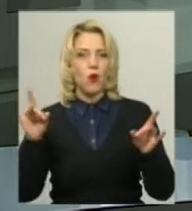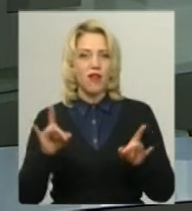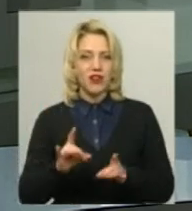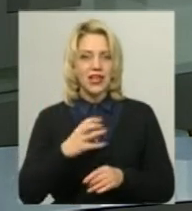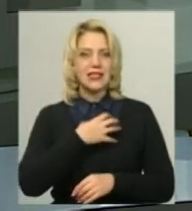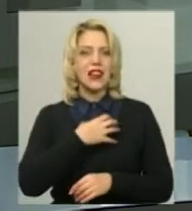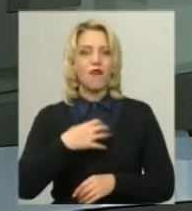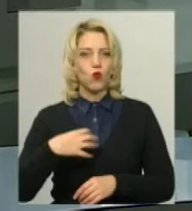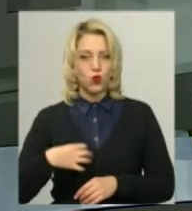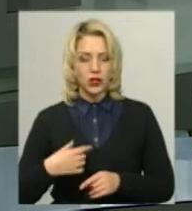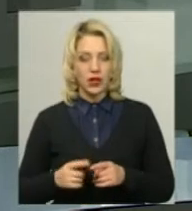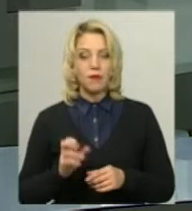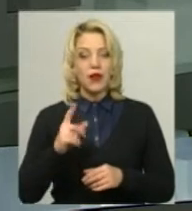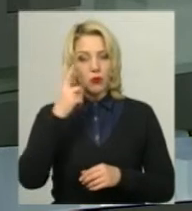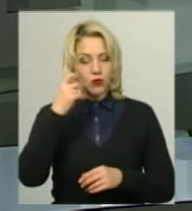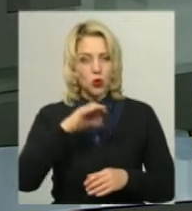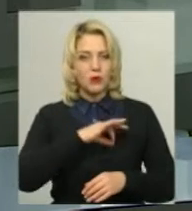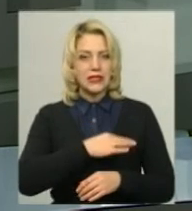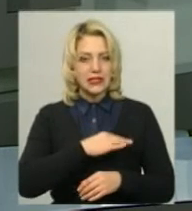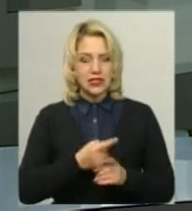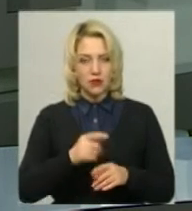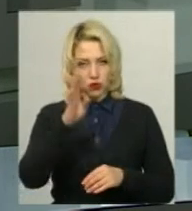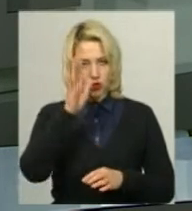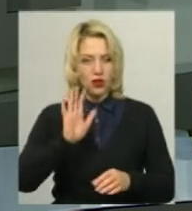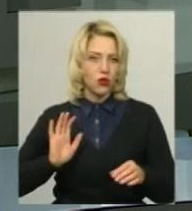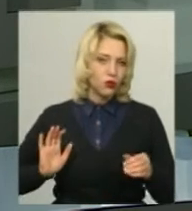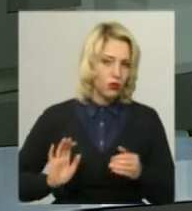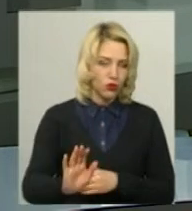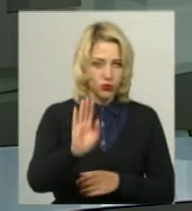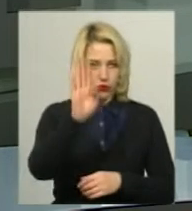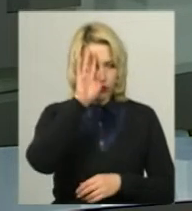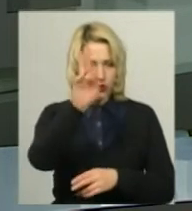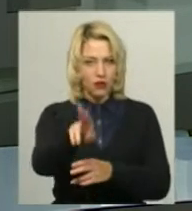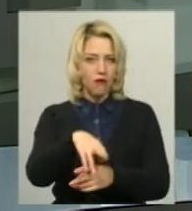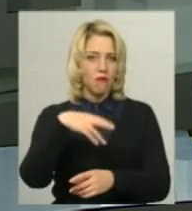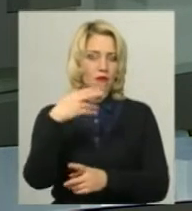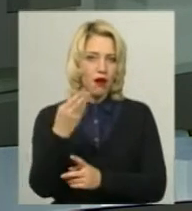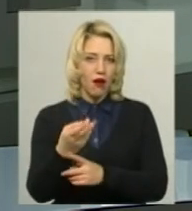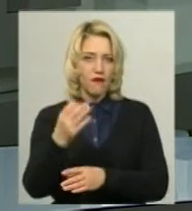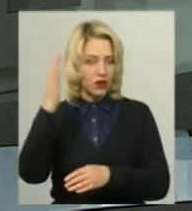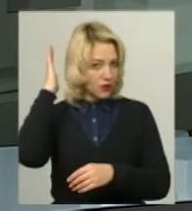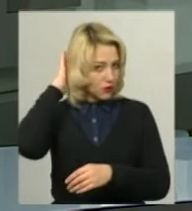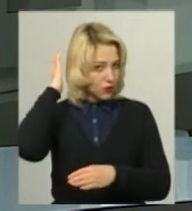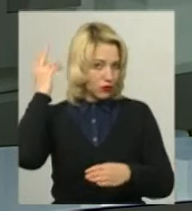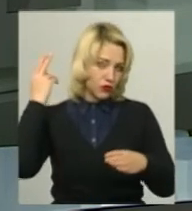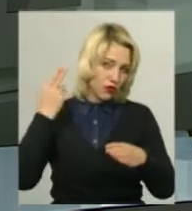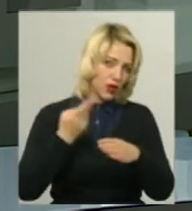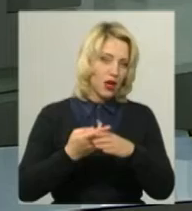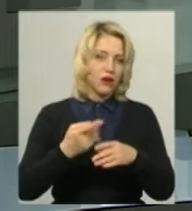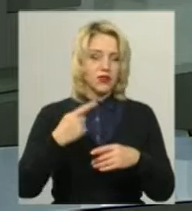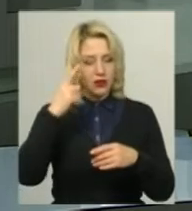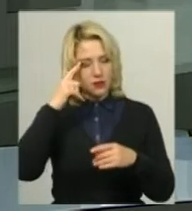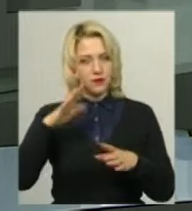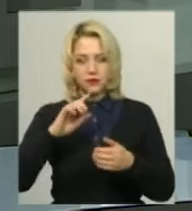встановило досудове слідство, тоді чоловік штофнув свого опонента. Той впав та вдарився головою обруківку та втратив свідомість. За